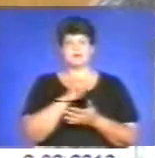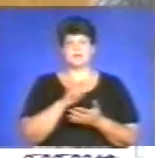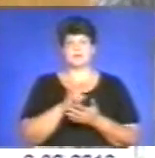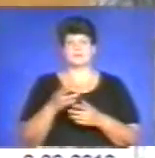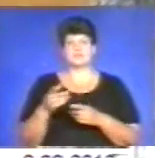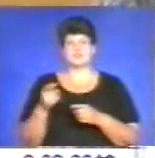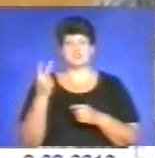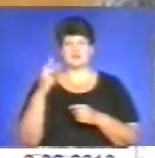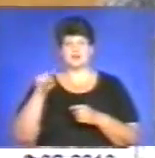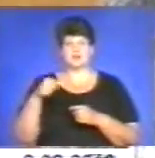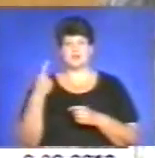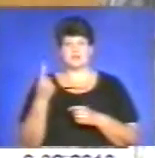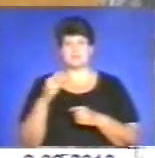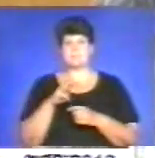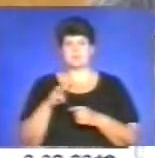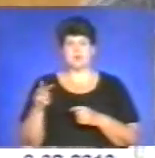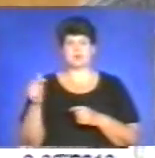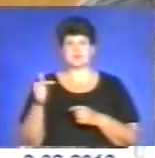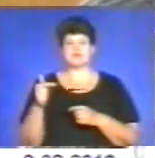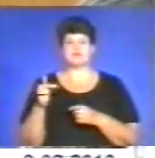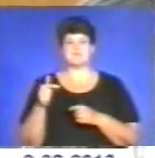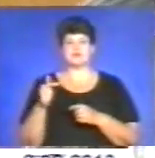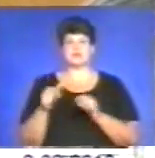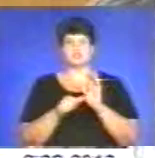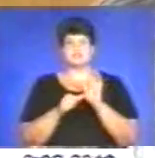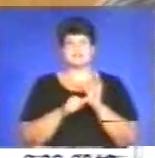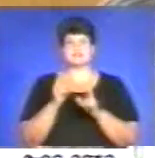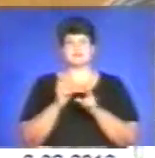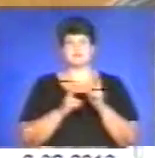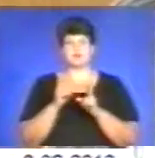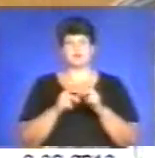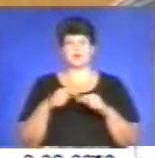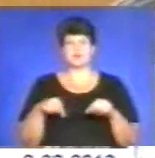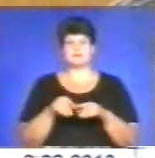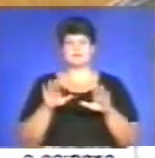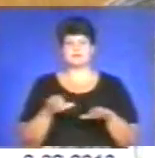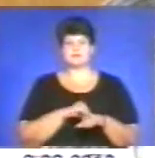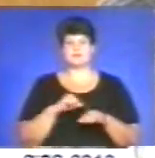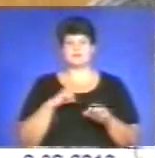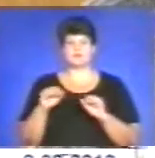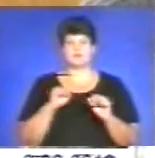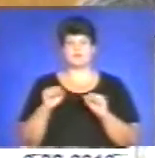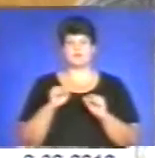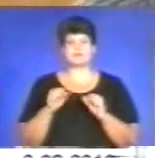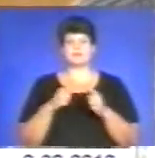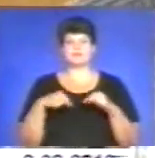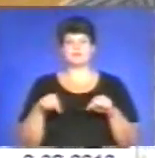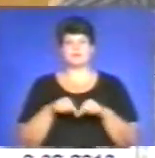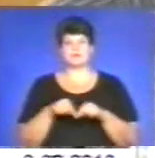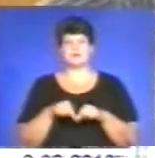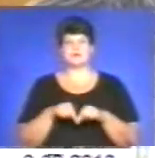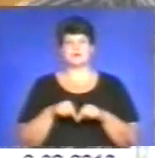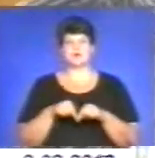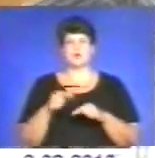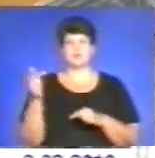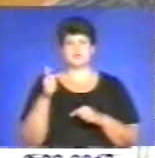район – 2,1 мільйон гривень. Та шести підприємств органів місцевого самоврядування, філій та установ державних організацій